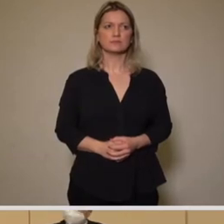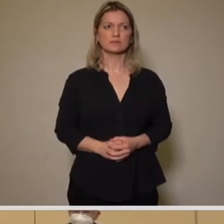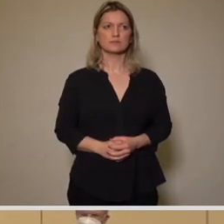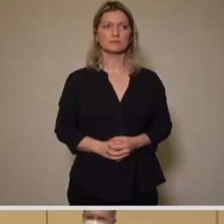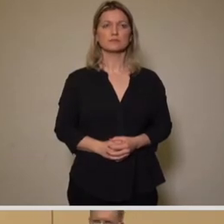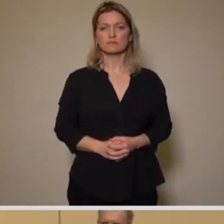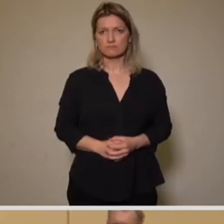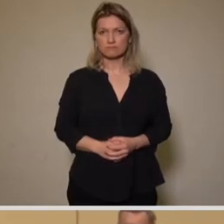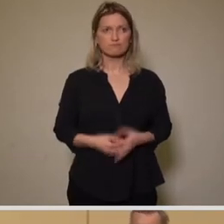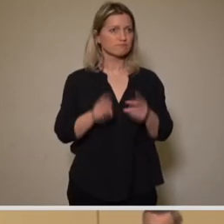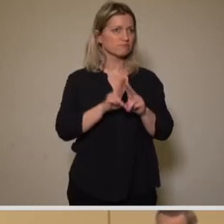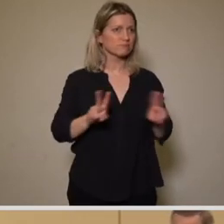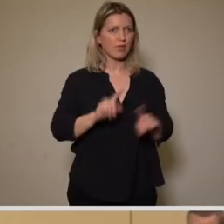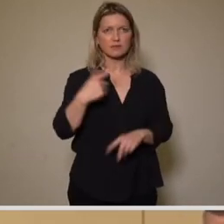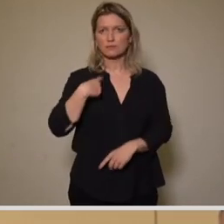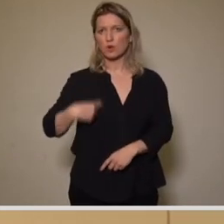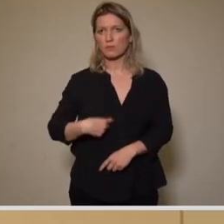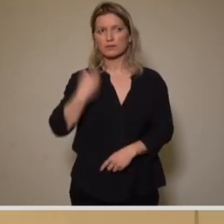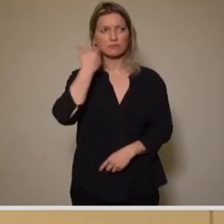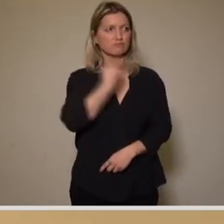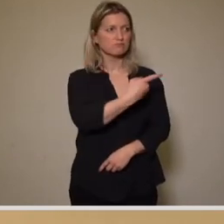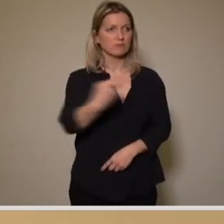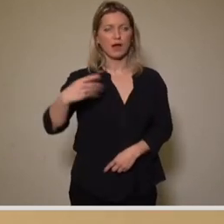Sehr geehrter Herr Bürgermeister, liebe Kolleginnen und Kollegen.